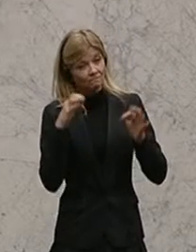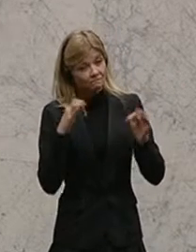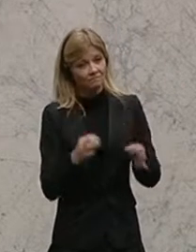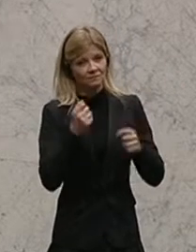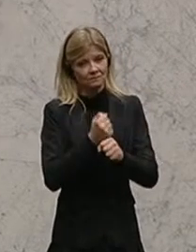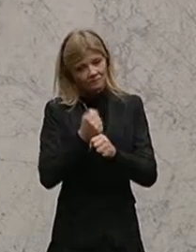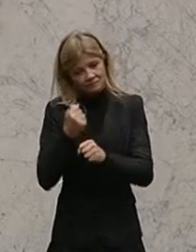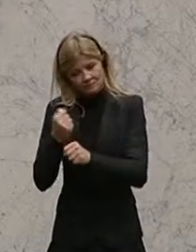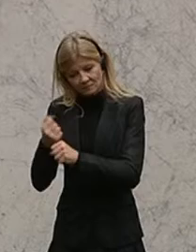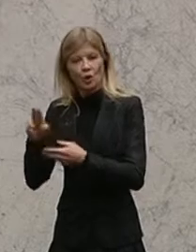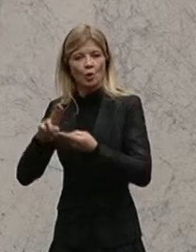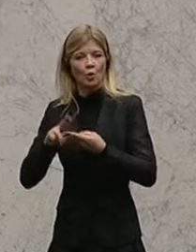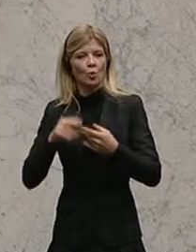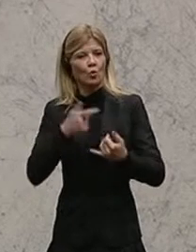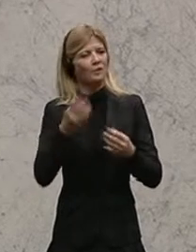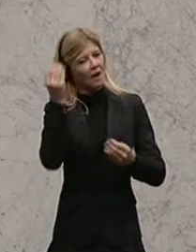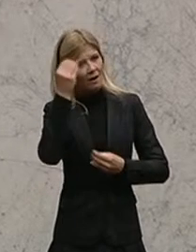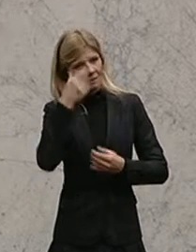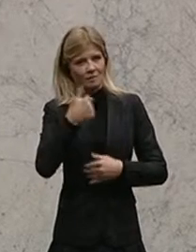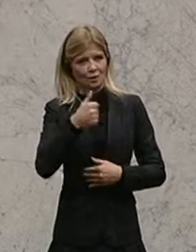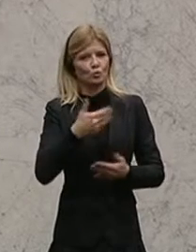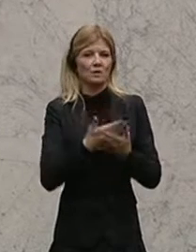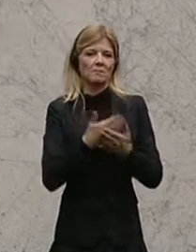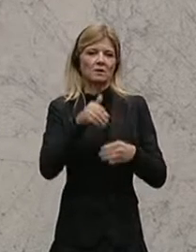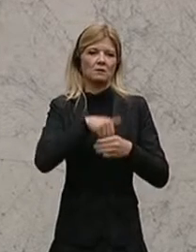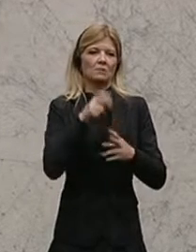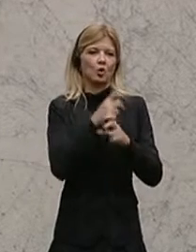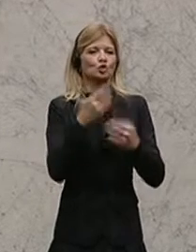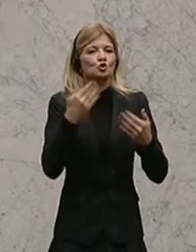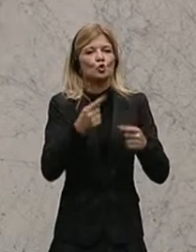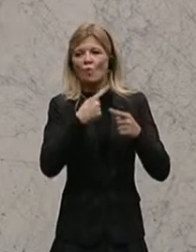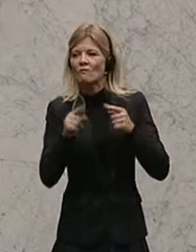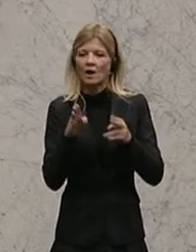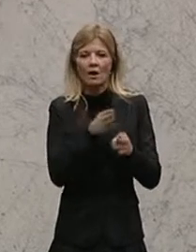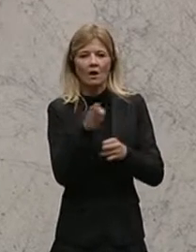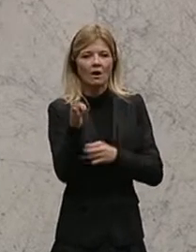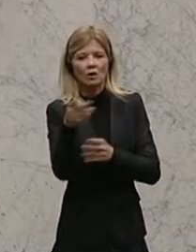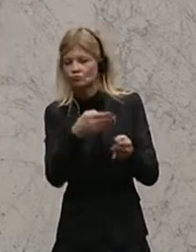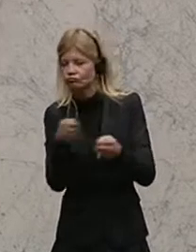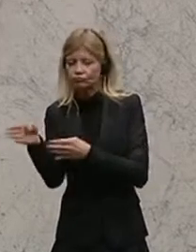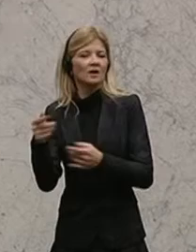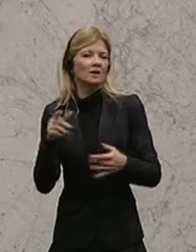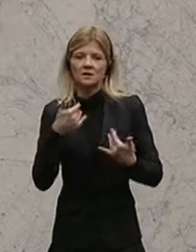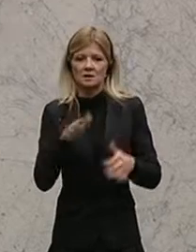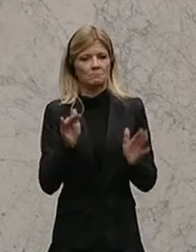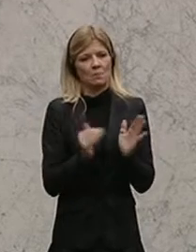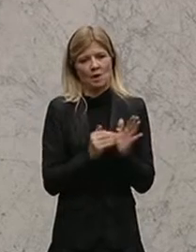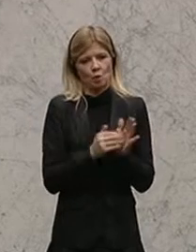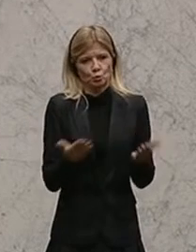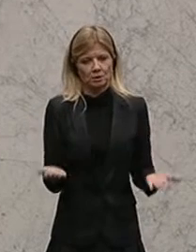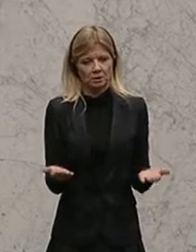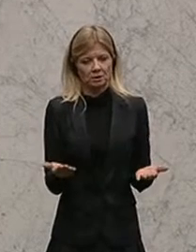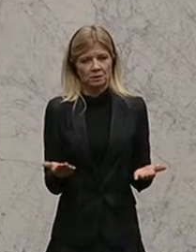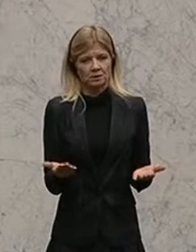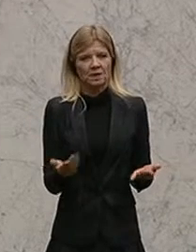ziehen. Damit wir in Österreich dieartige Fehlentwicklungen nicht mehr haben brauchen. Für ein starkes und